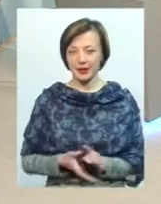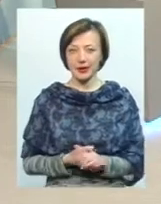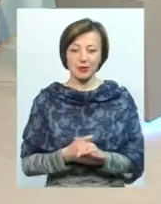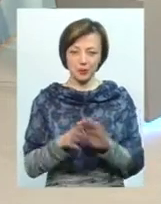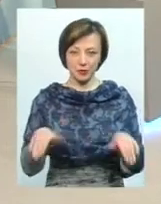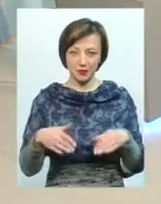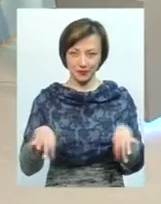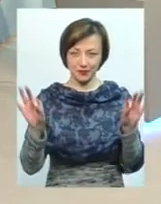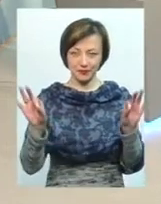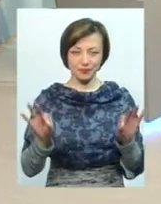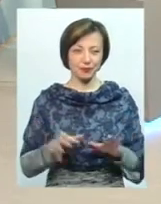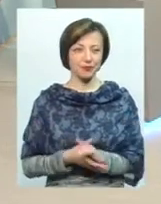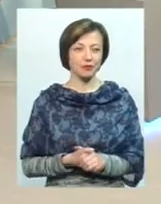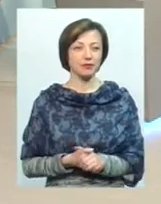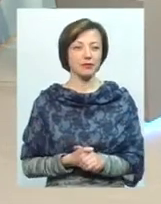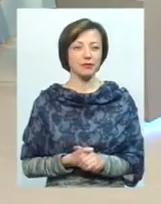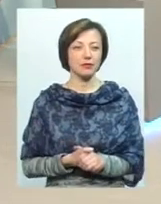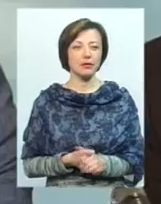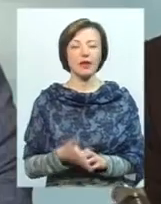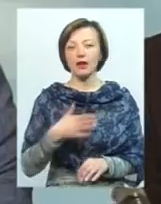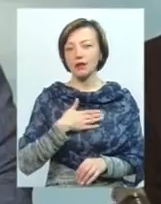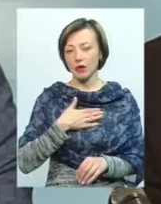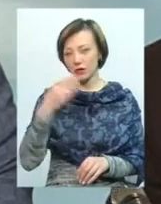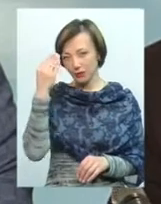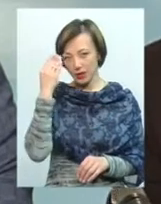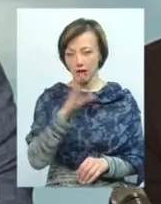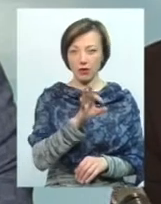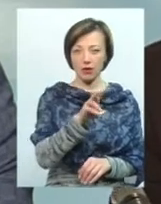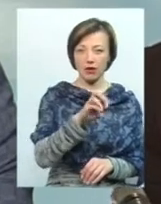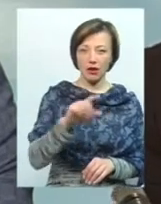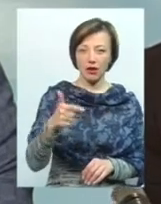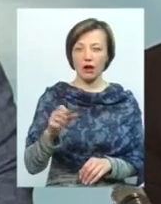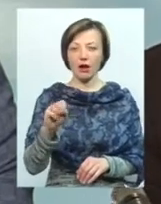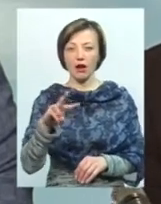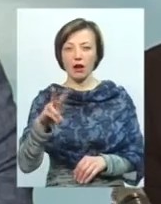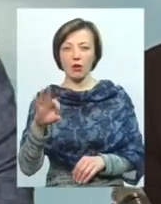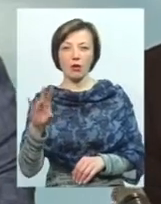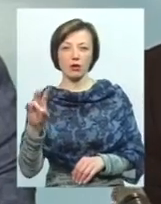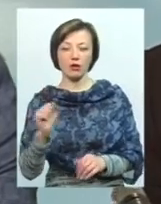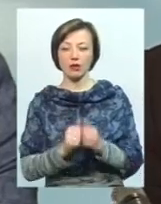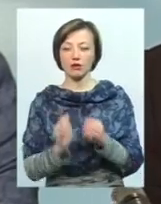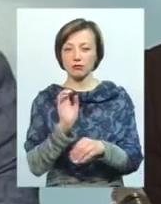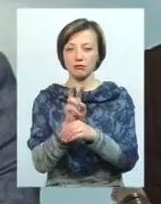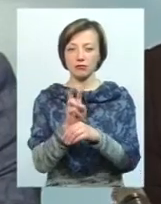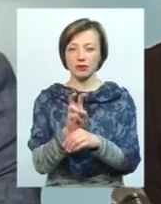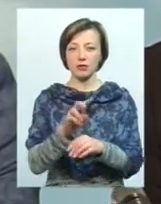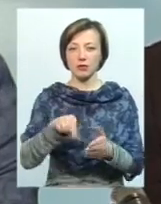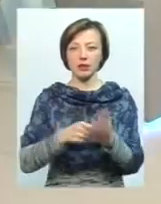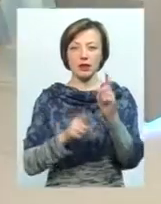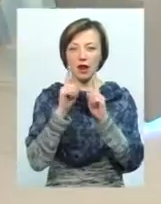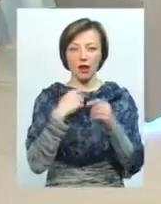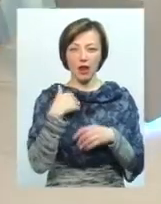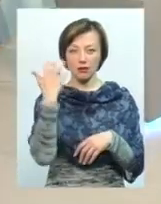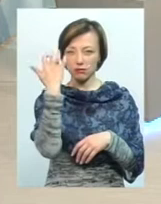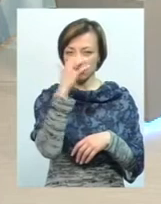нічого. Як на мене, я не знаю, і Олег, і Альона часто бувають в міській раді на засіданнях. Я не